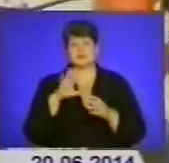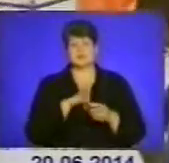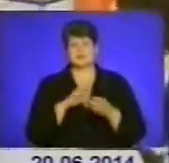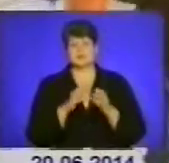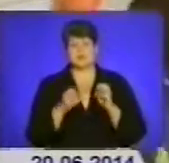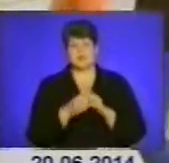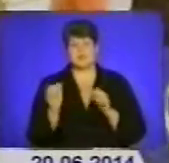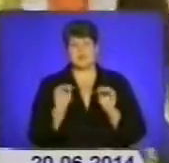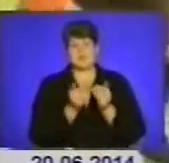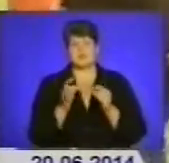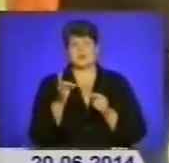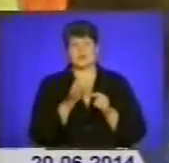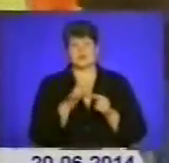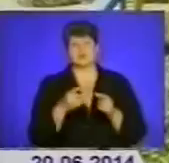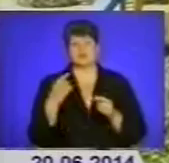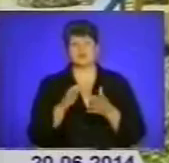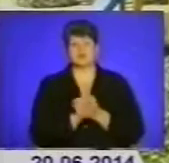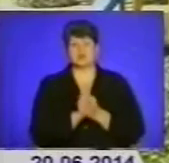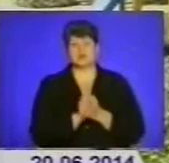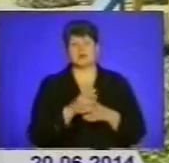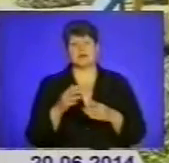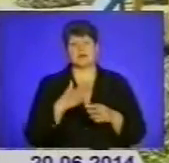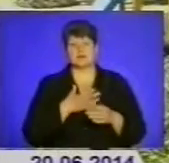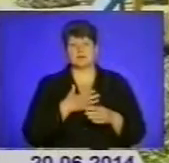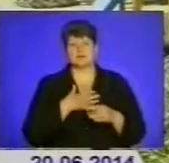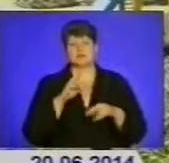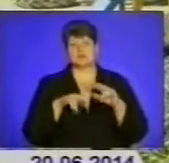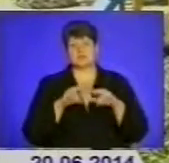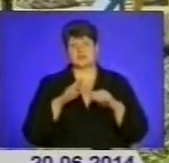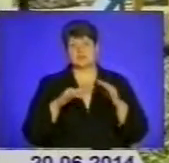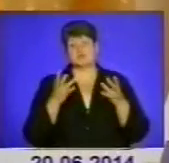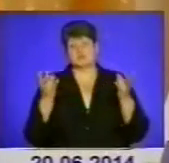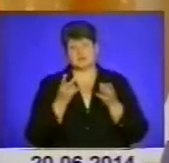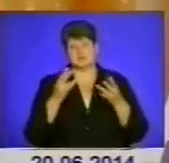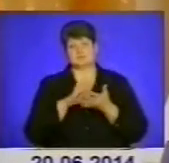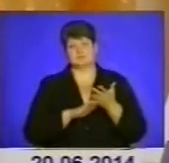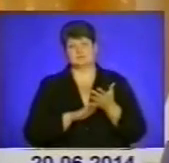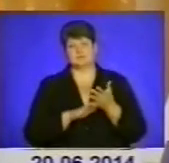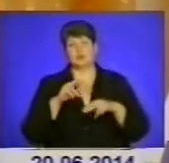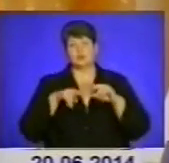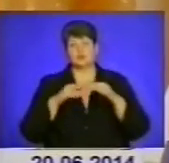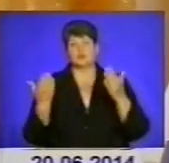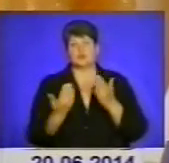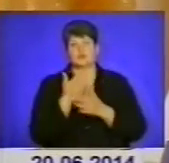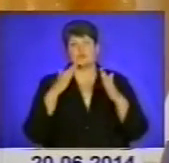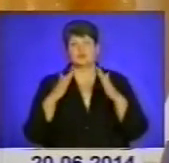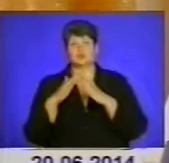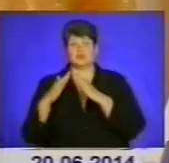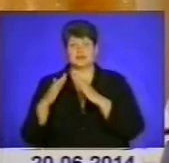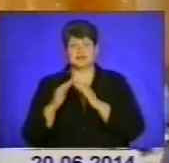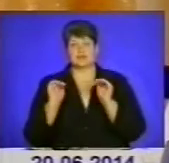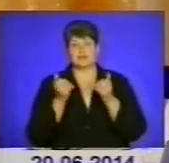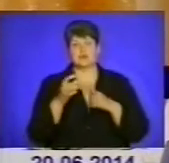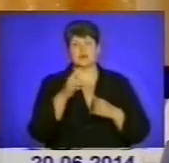Канада. Потреба відкривати нові групи і навіть будувати садочки надалі є. Будують нові будинки в мікрорайонах і, власне,